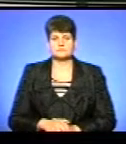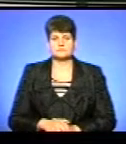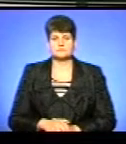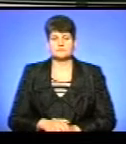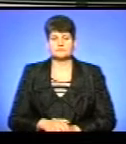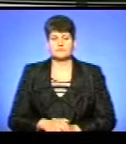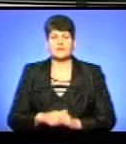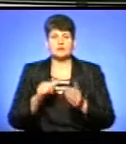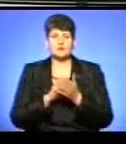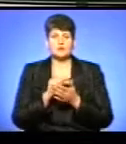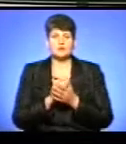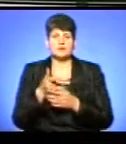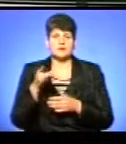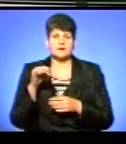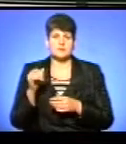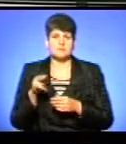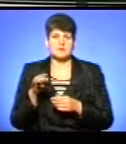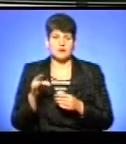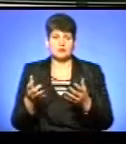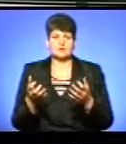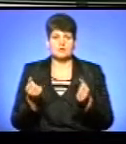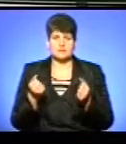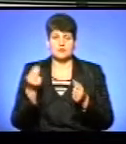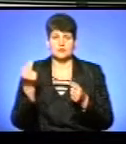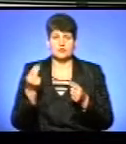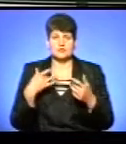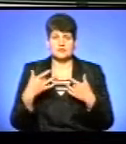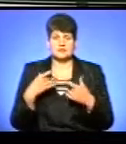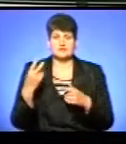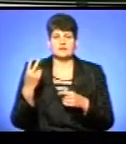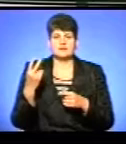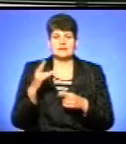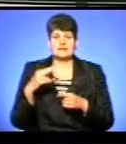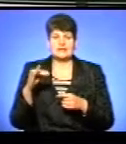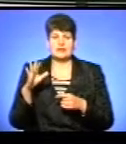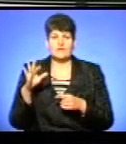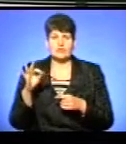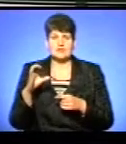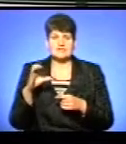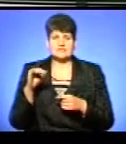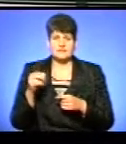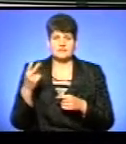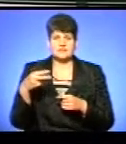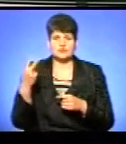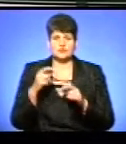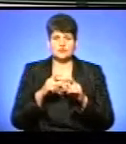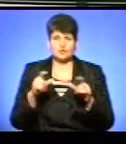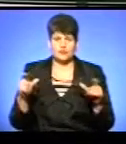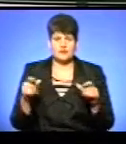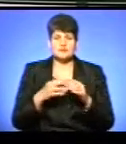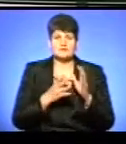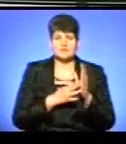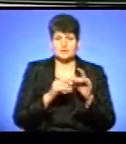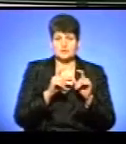Дипломи Гран-прі отримали Народний художній театр «Девосвіт» із 22-ї школи, літературна студія «Театр Гранослов» із 19